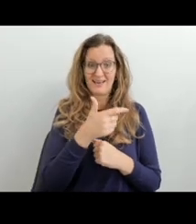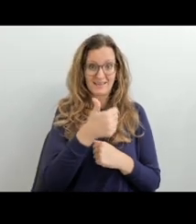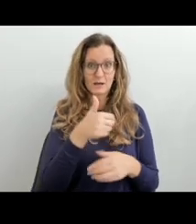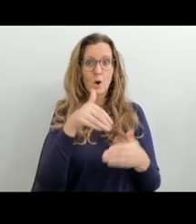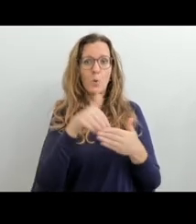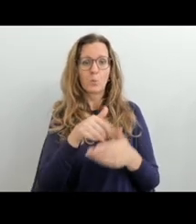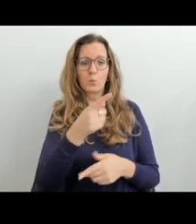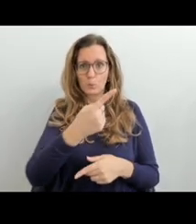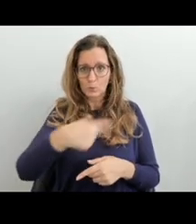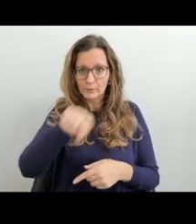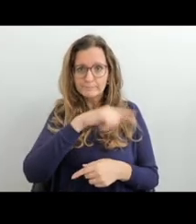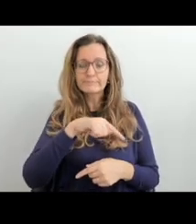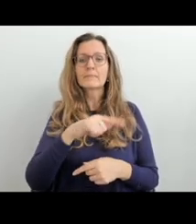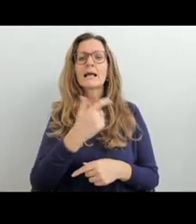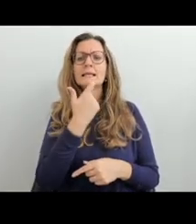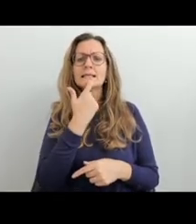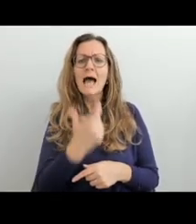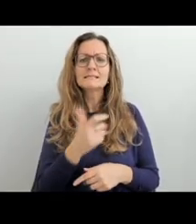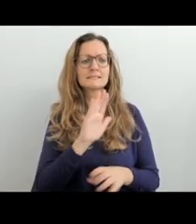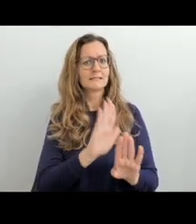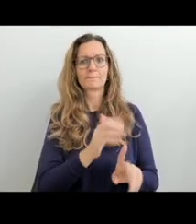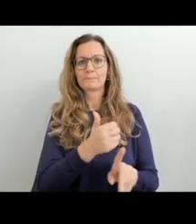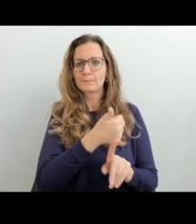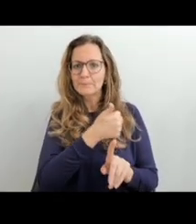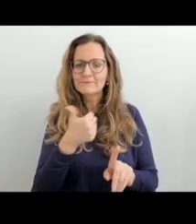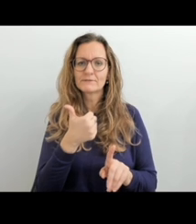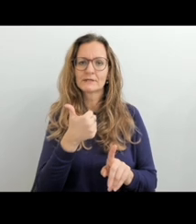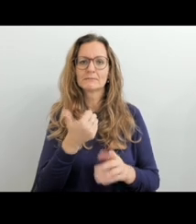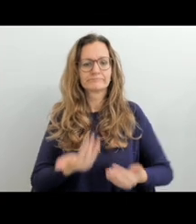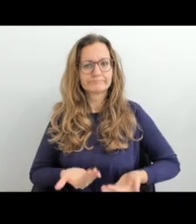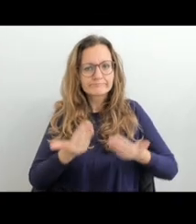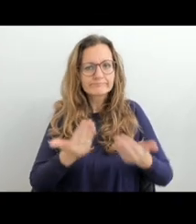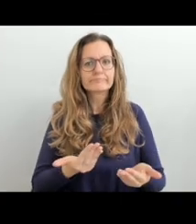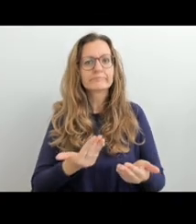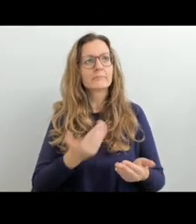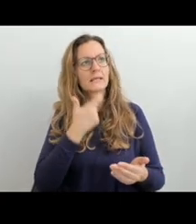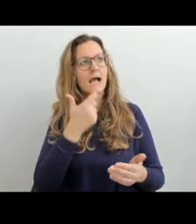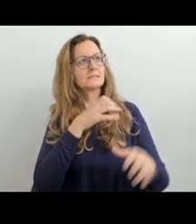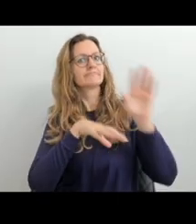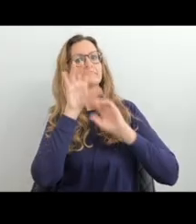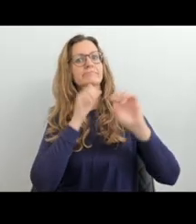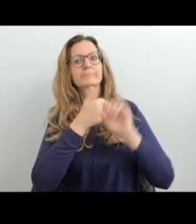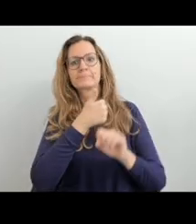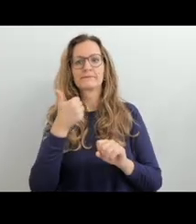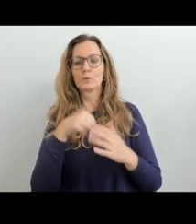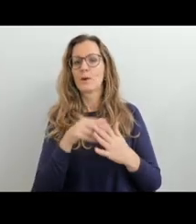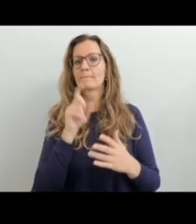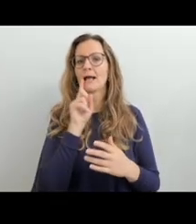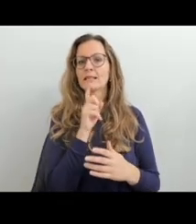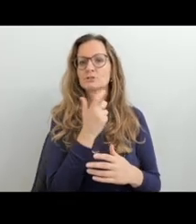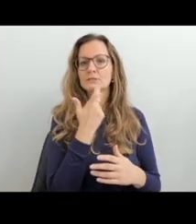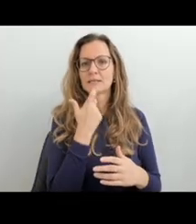nebo jako L2. L1 je takzvaný mateřský jazyk. První jazyk, které